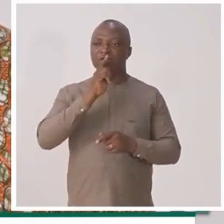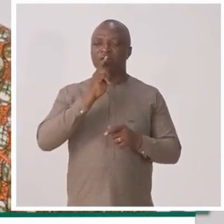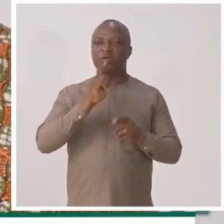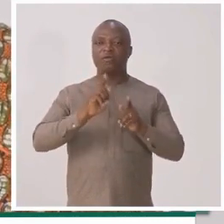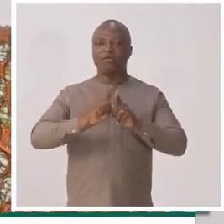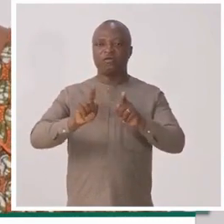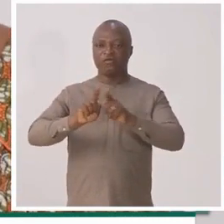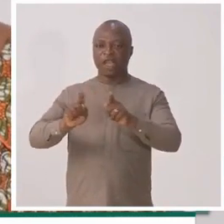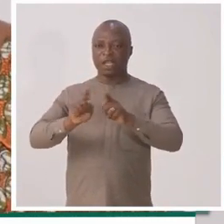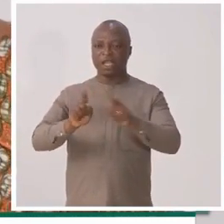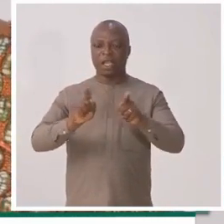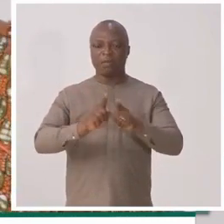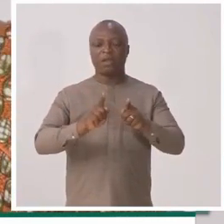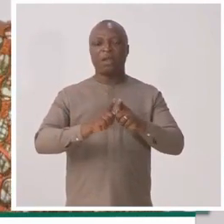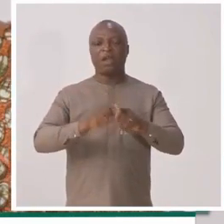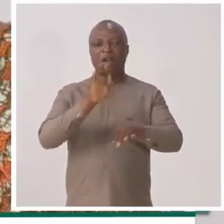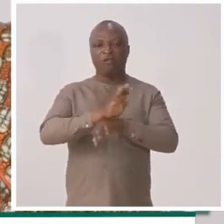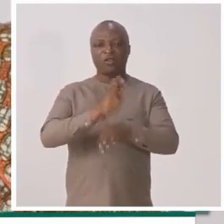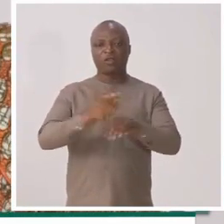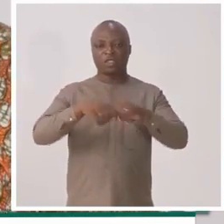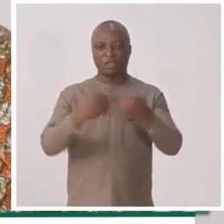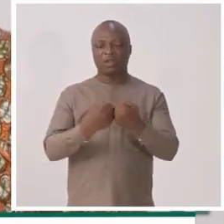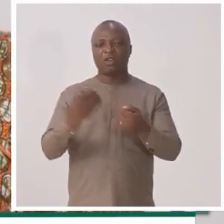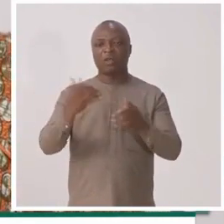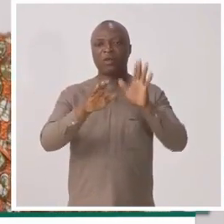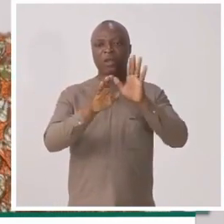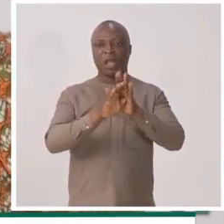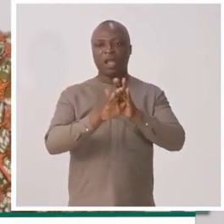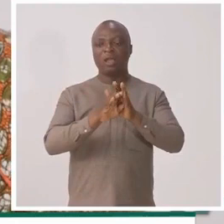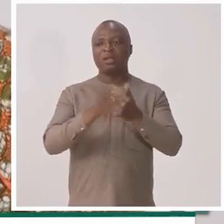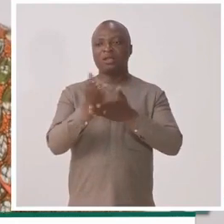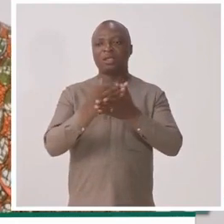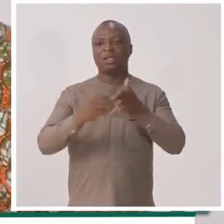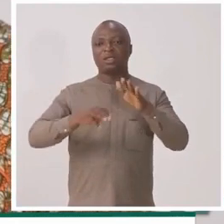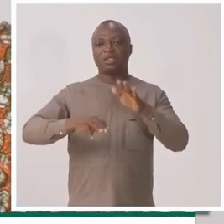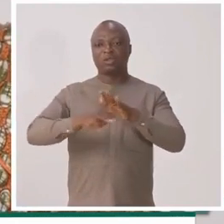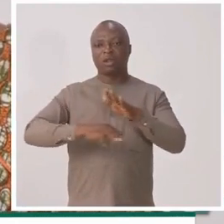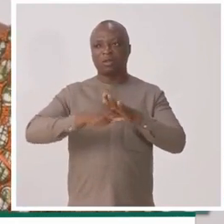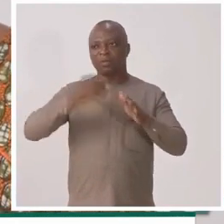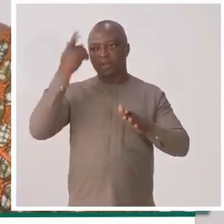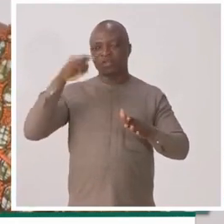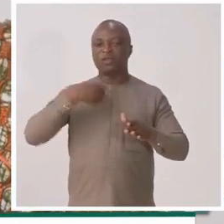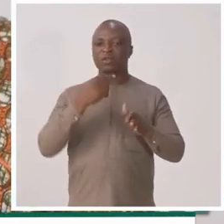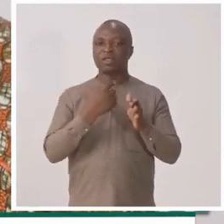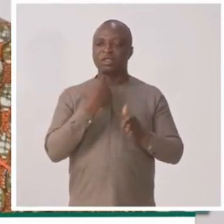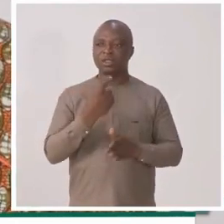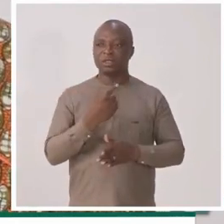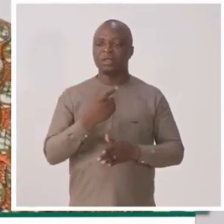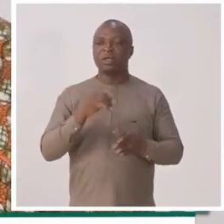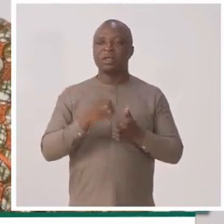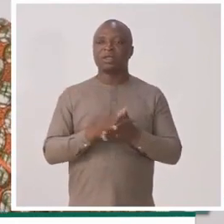sont variables en fonction des secteurs. Quand vous prenez le cas des hydrocarbures, par exemple, parce que vous l'avez